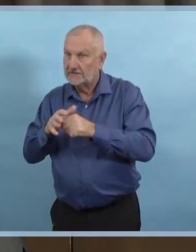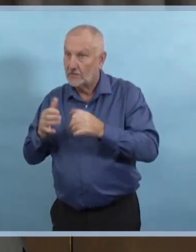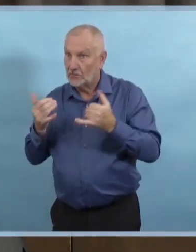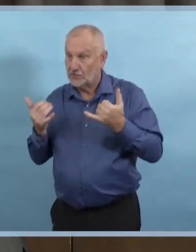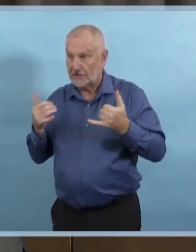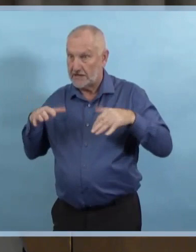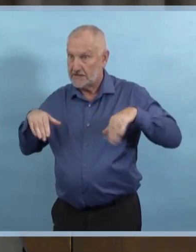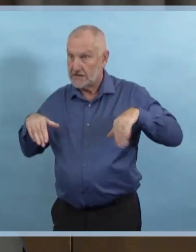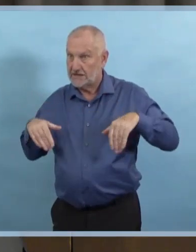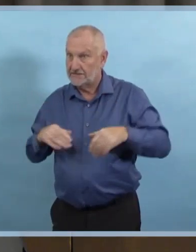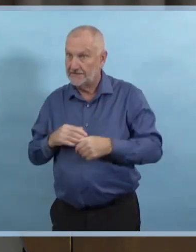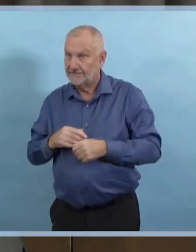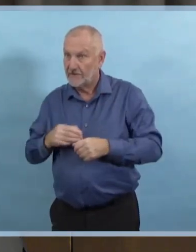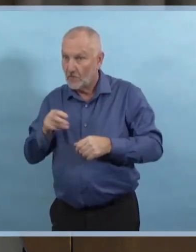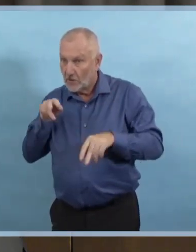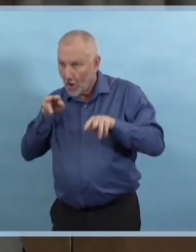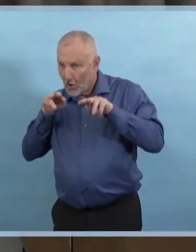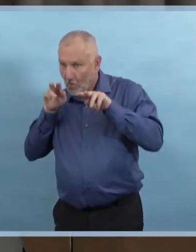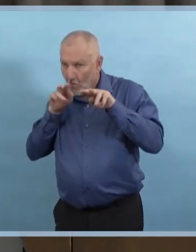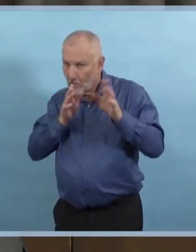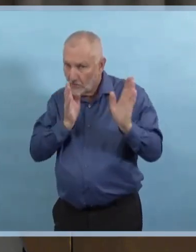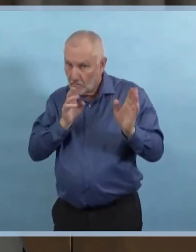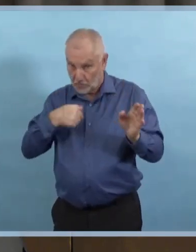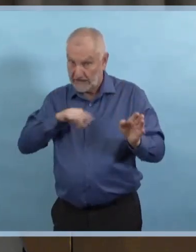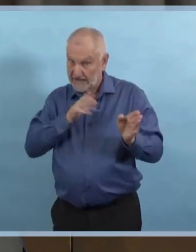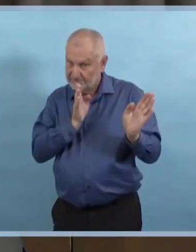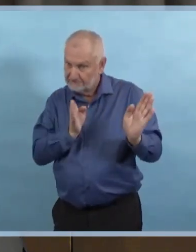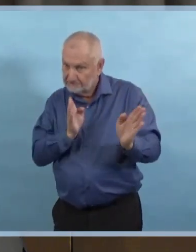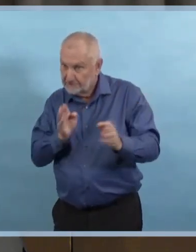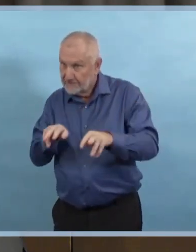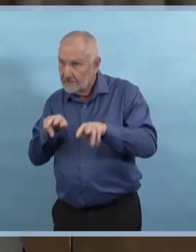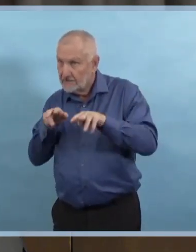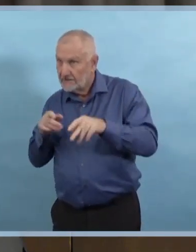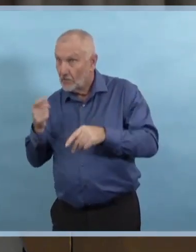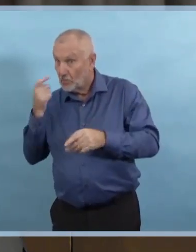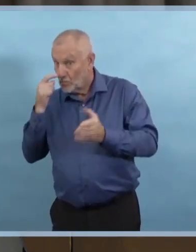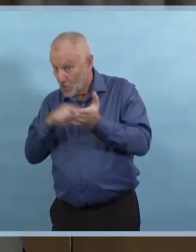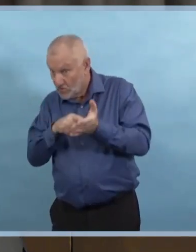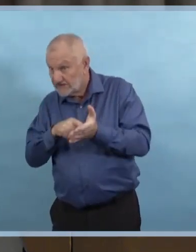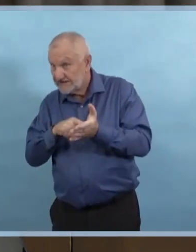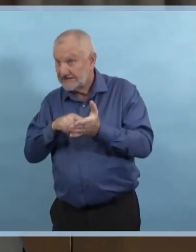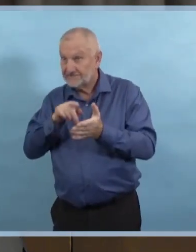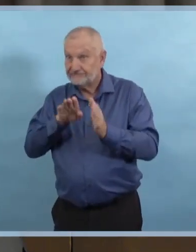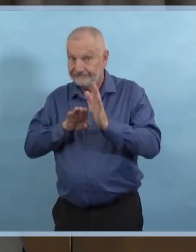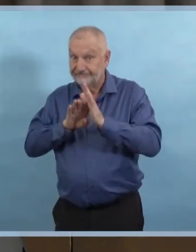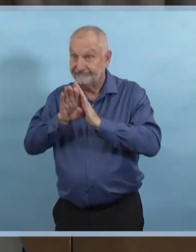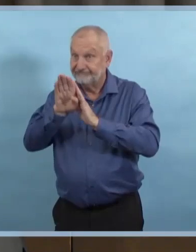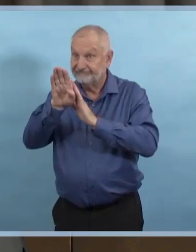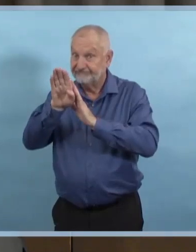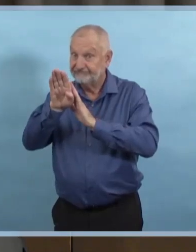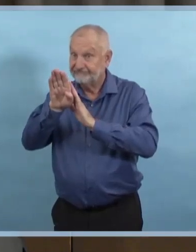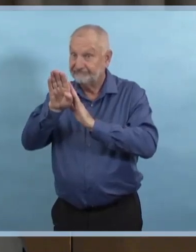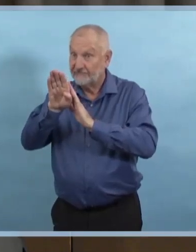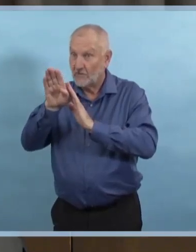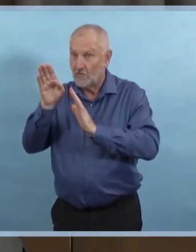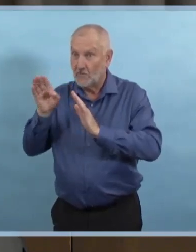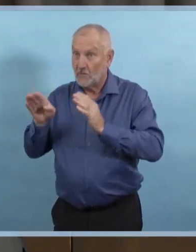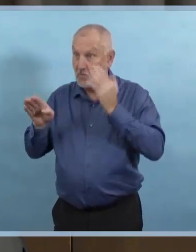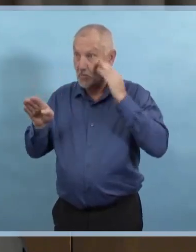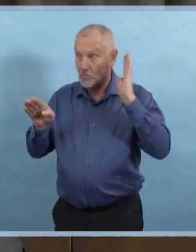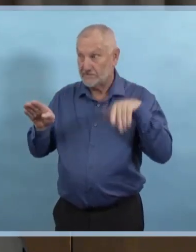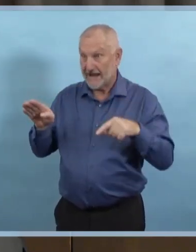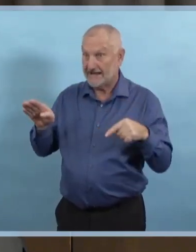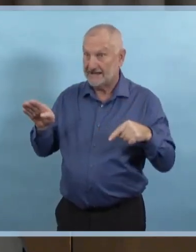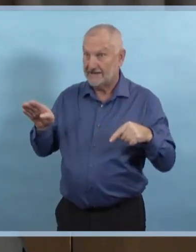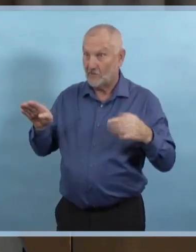que ce n'est qu'une question de temps avant qu'ils arrivent à l'hôpital. Et donc, nous nous préparons pour cela. Alors, pour moi, c'est